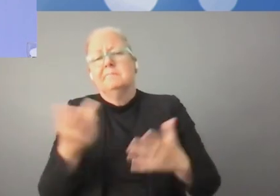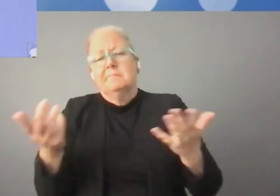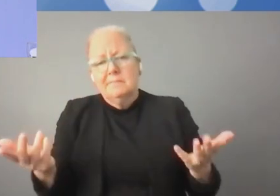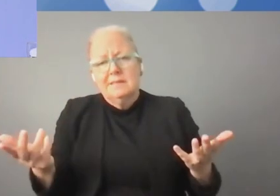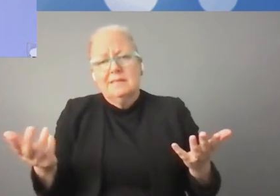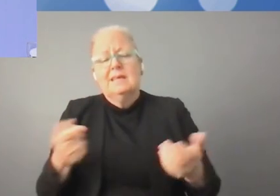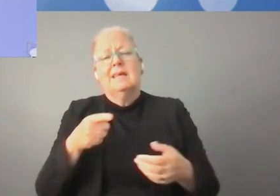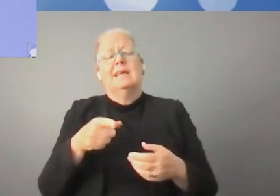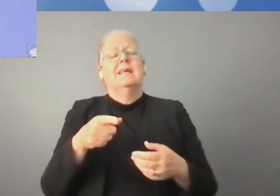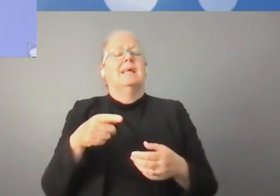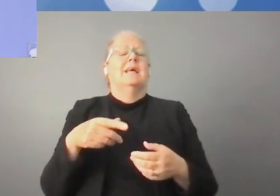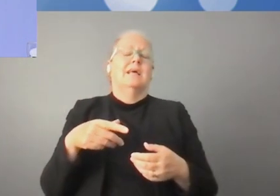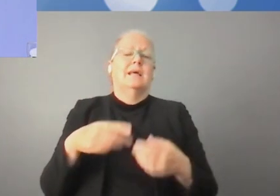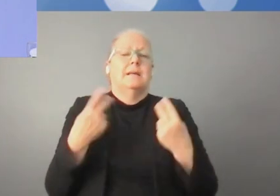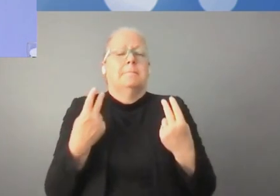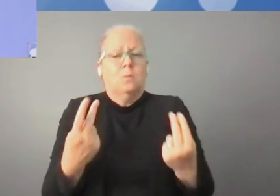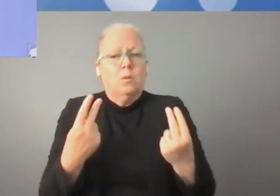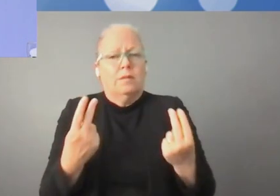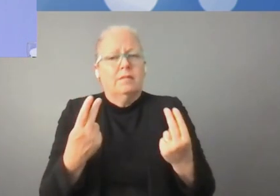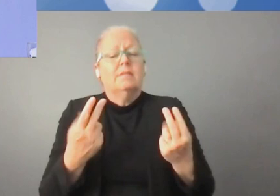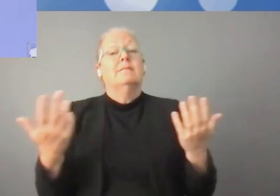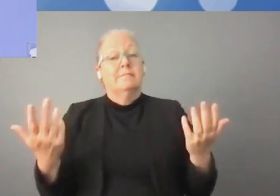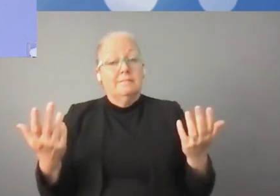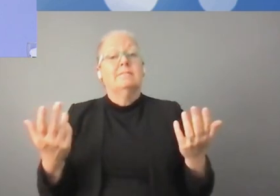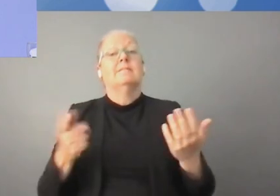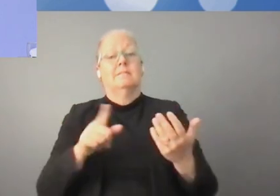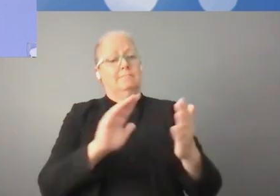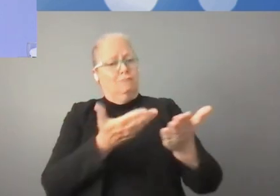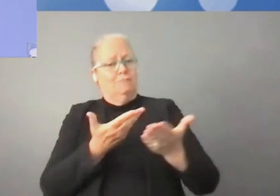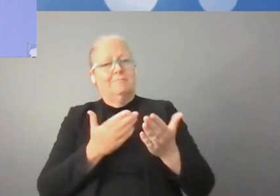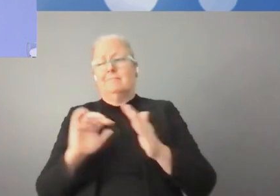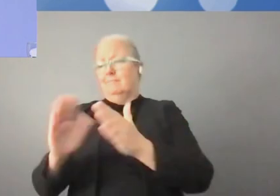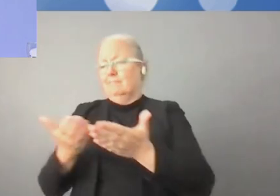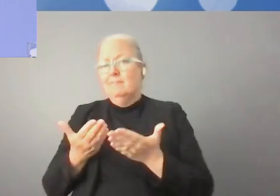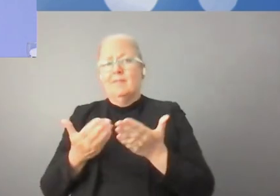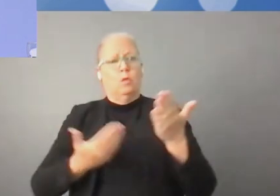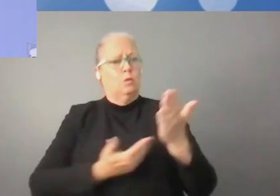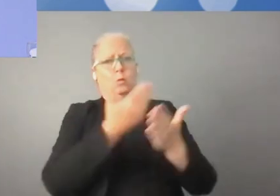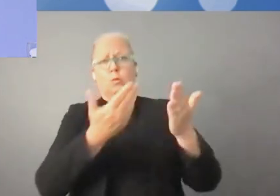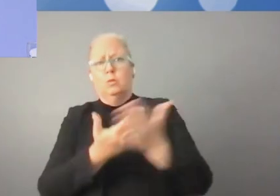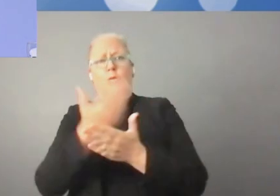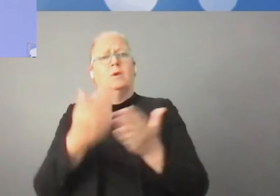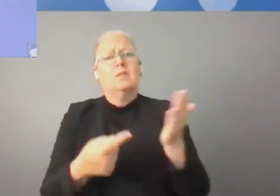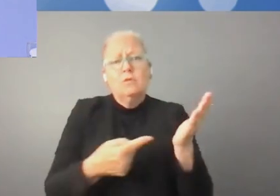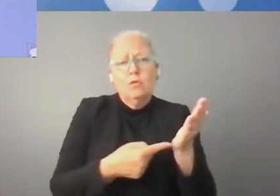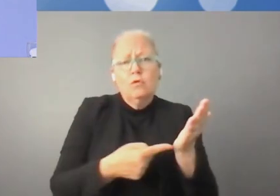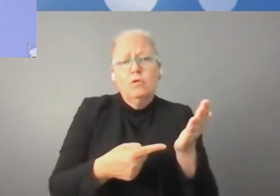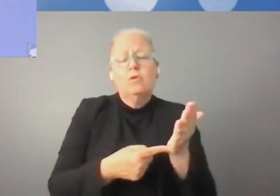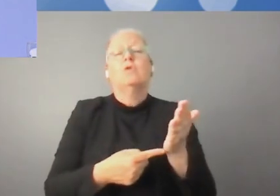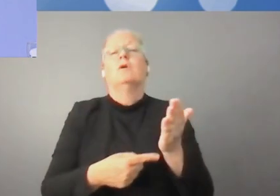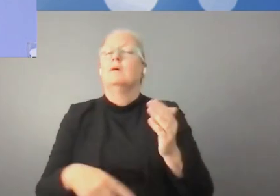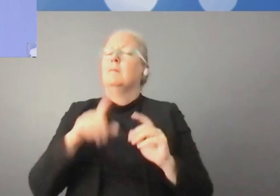Nous avons entendu des représentants du gouvernement polonais ce matin, mais aussi des gens des Nations unies.